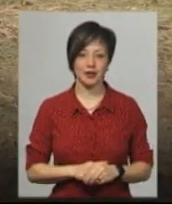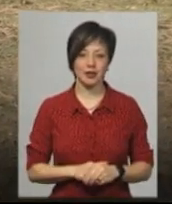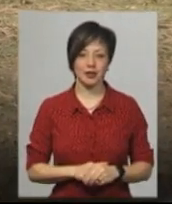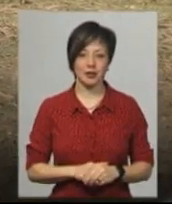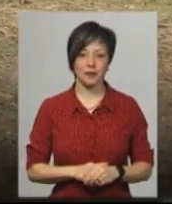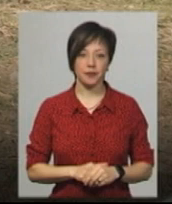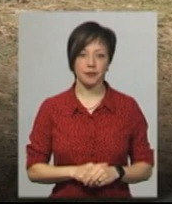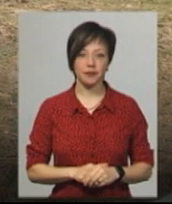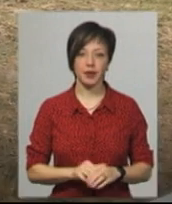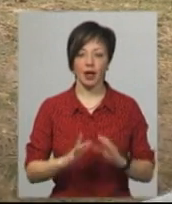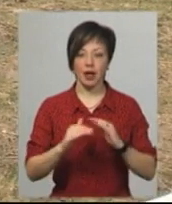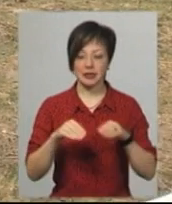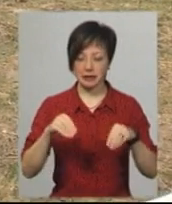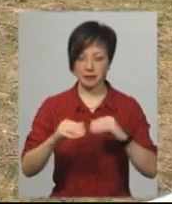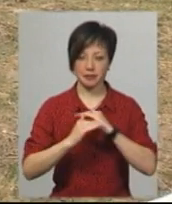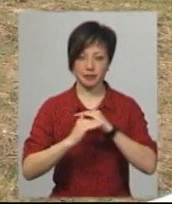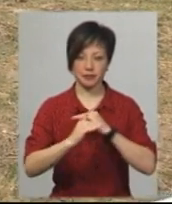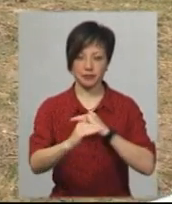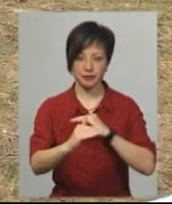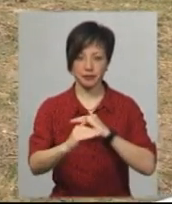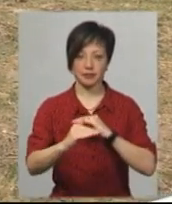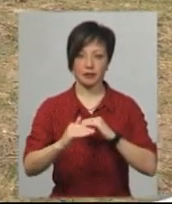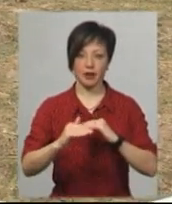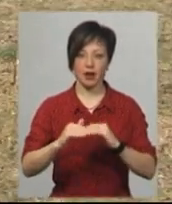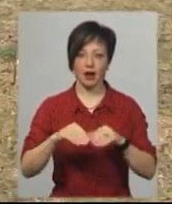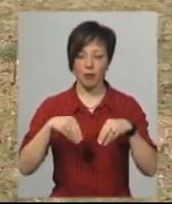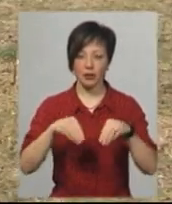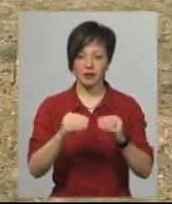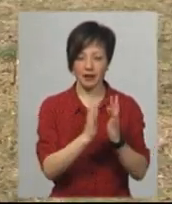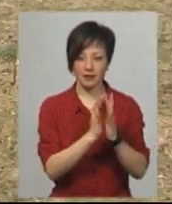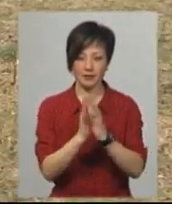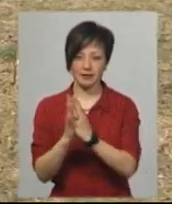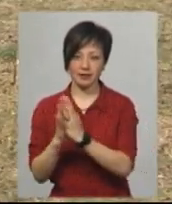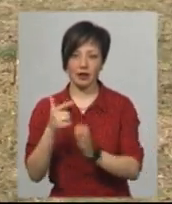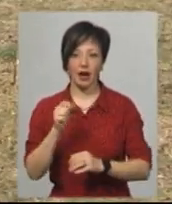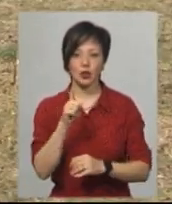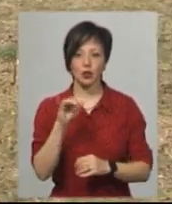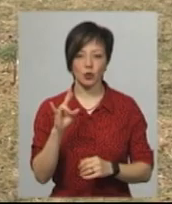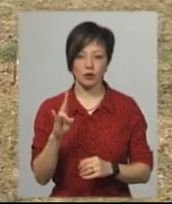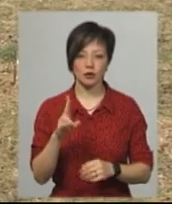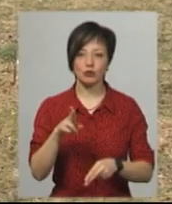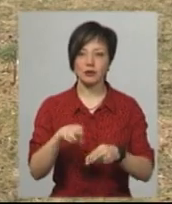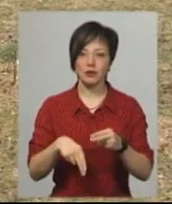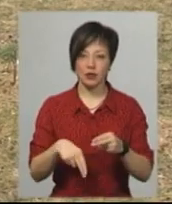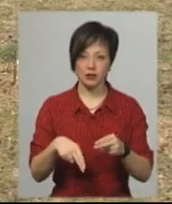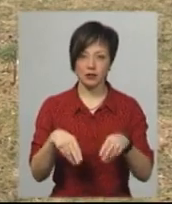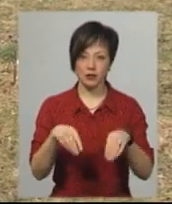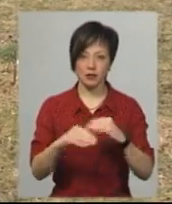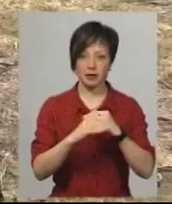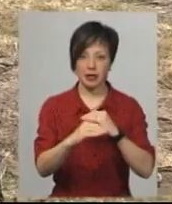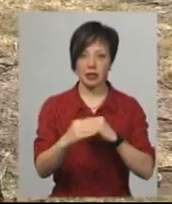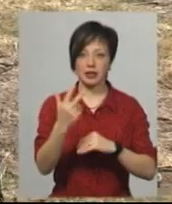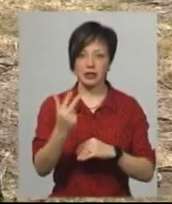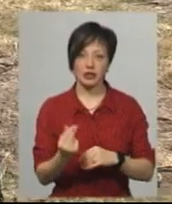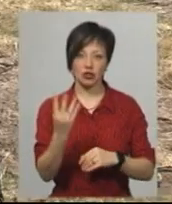облаштування земляного полотна під посів газону. Щоб завершити облаштування земляного полотна, тут потрібно 3-4 дня